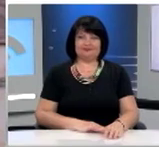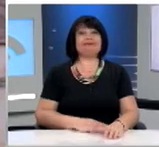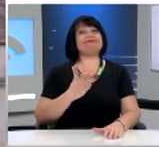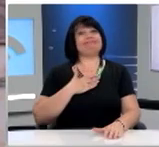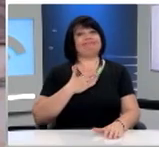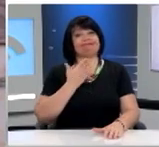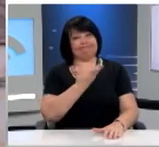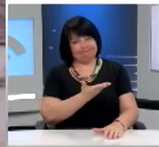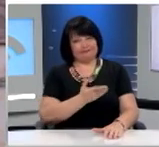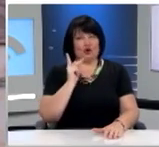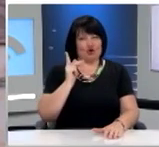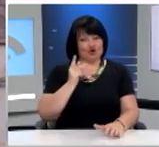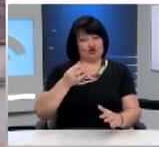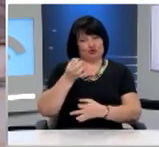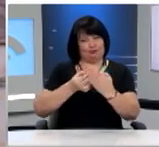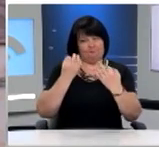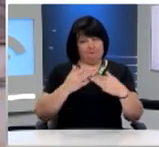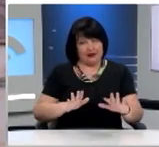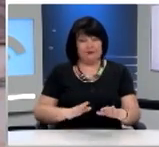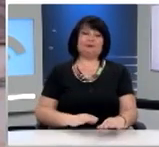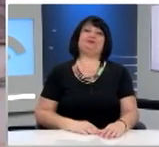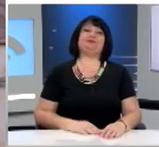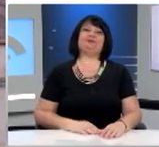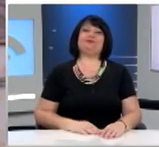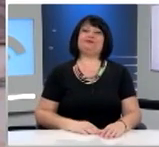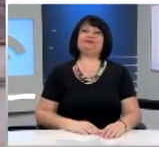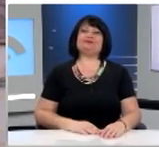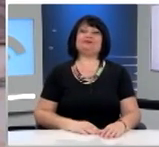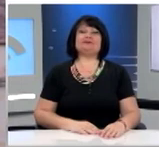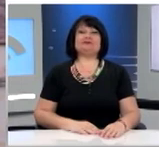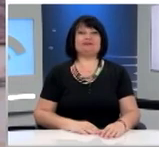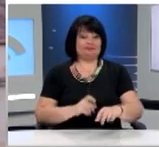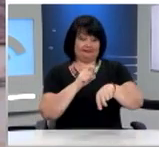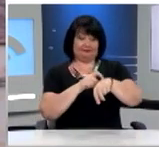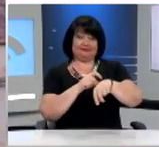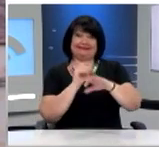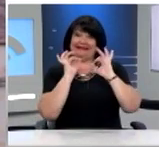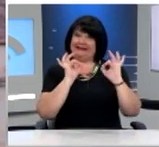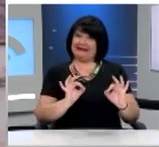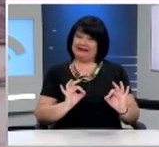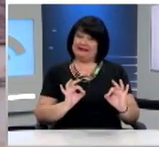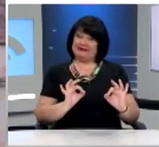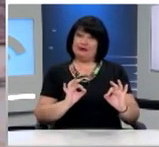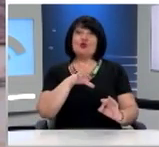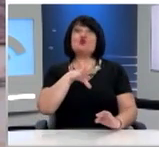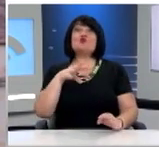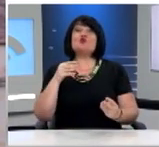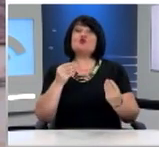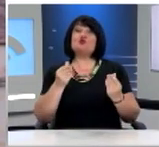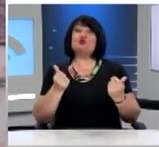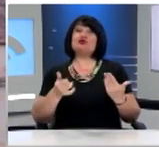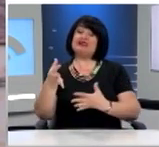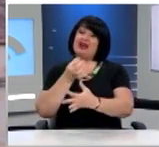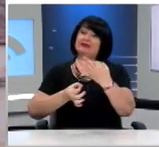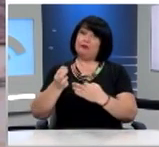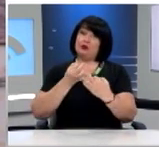Ευχαριστούμε πολύ τον κύριο Κοτρότσιο και για την τήρηση του χρόνου, αλλά και για το ουσιαστικό περιεχόμενο